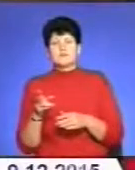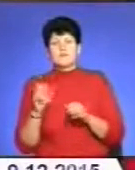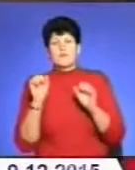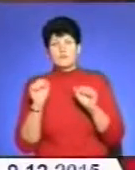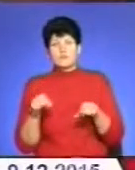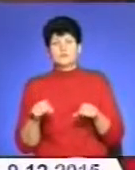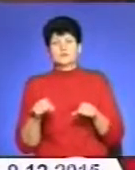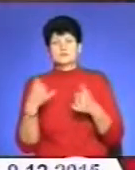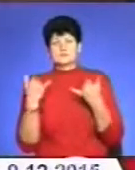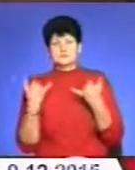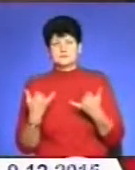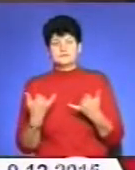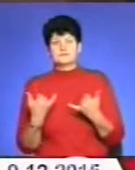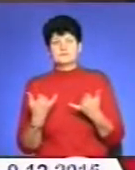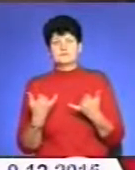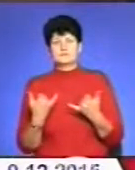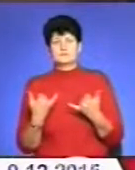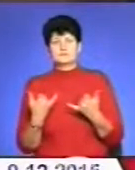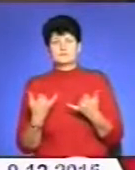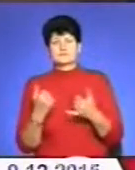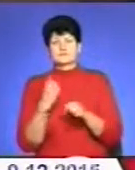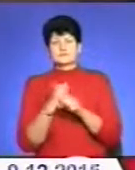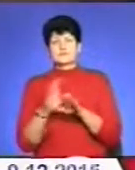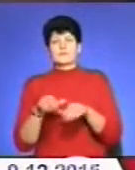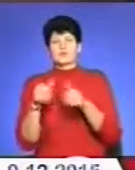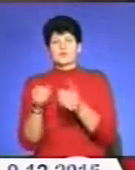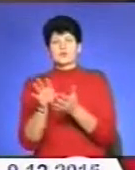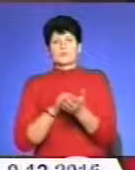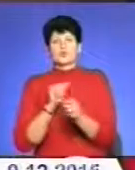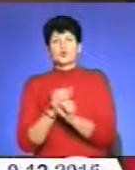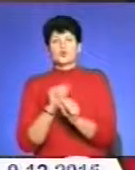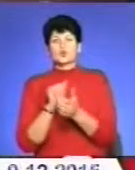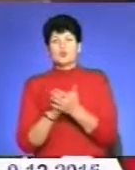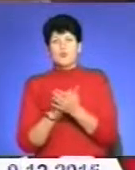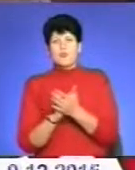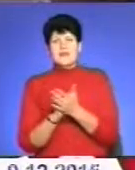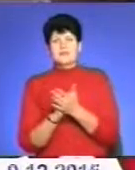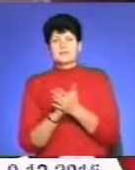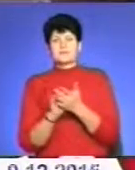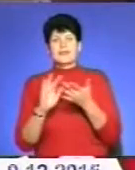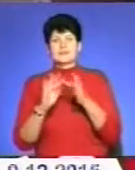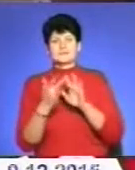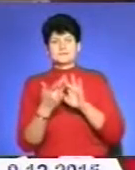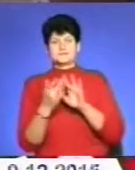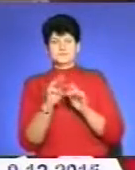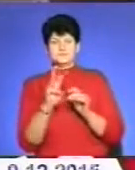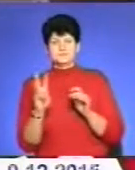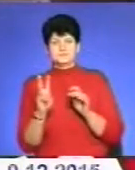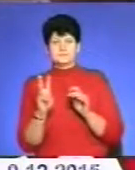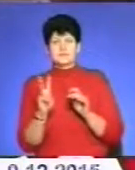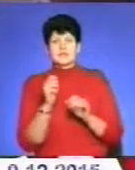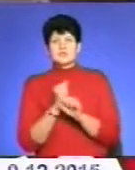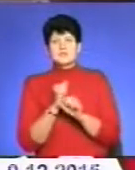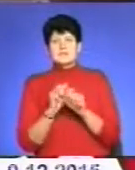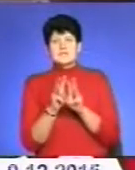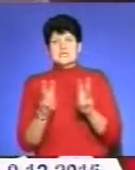тепер здійснити подачу своїх копій документів через електронний сервіс, який розроблений